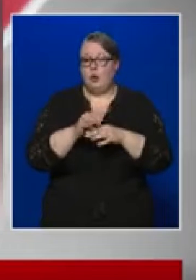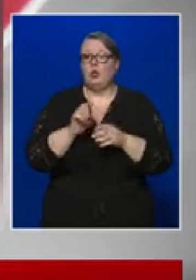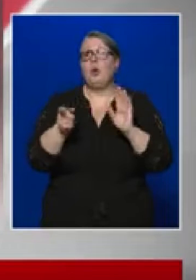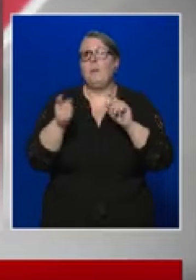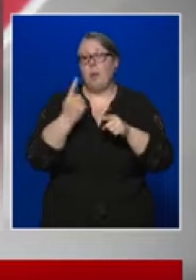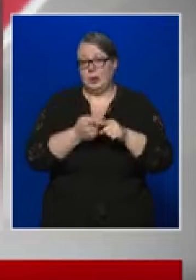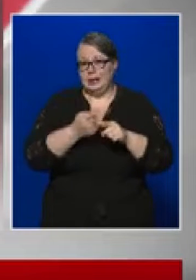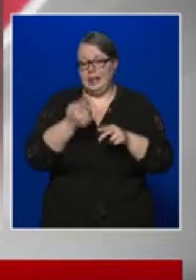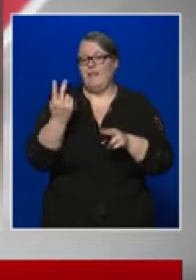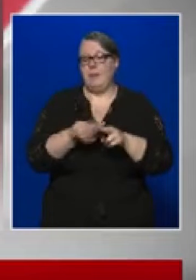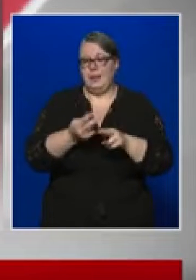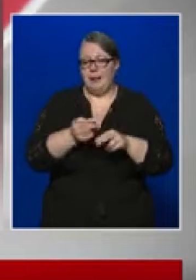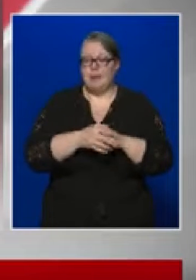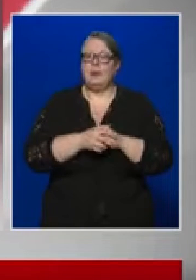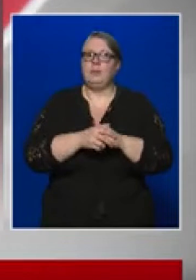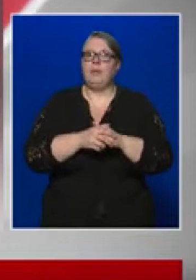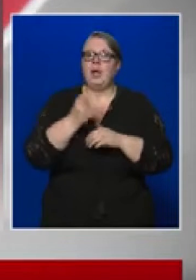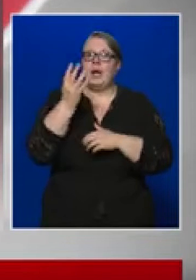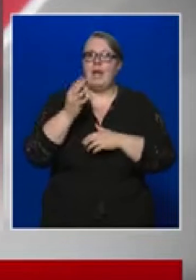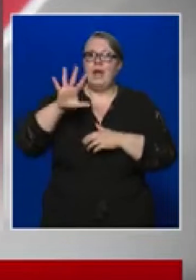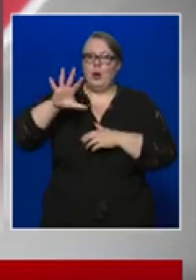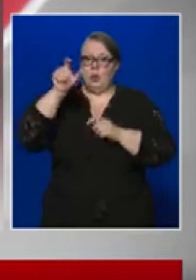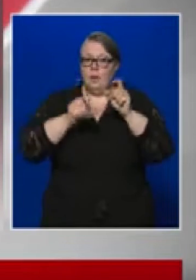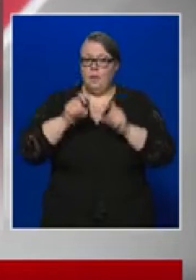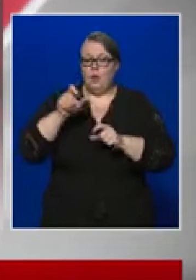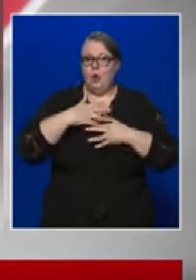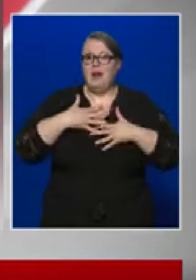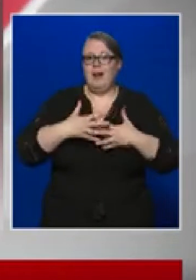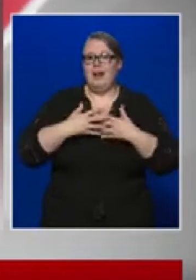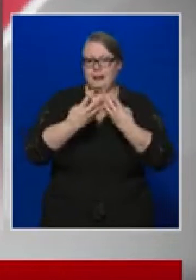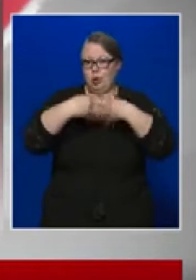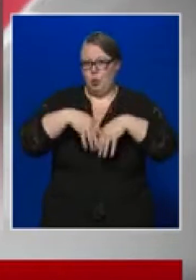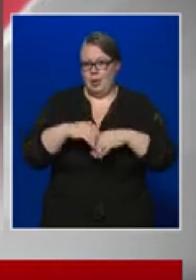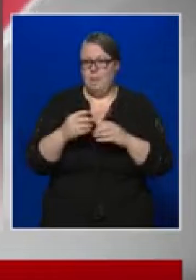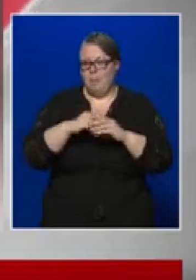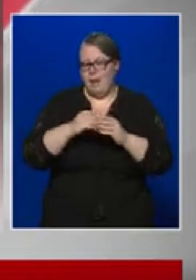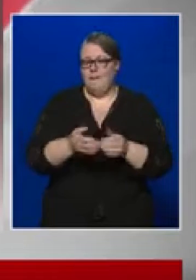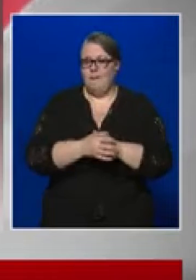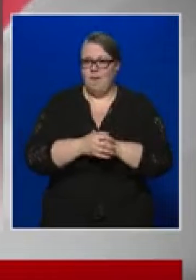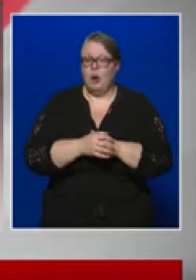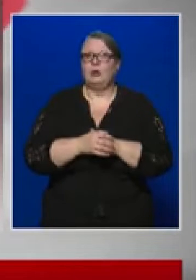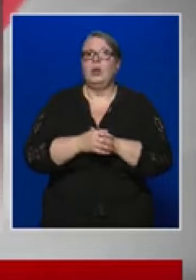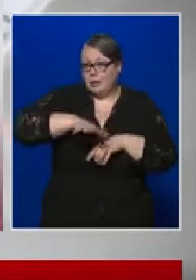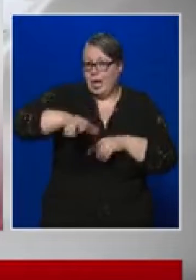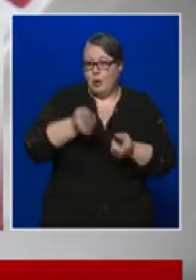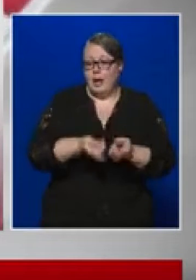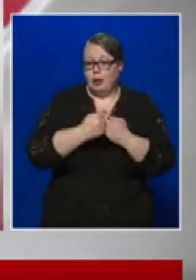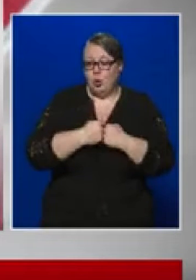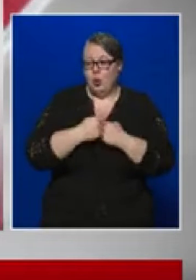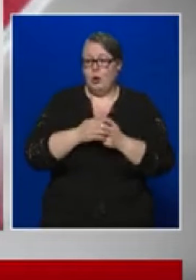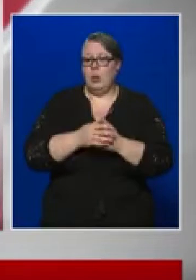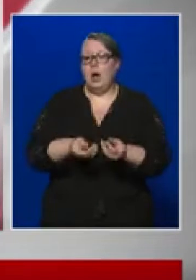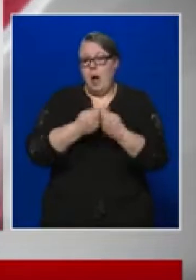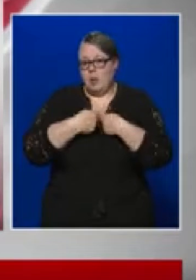beteget tartanak nyilván és újabb 5 halálos áldozattal, 430 főre nőtt az elhúnytak száma. Zala